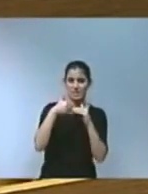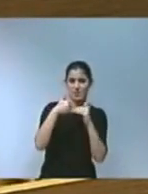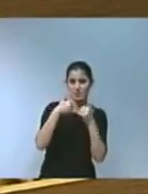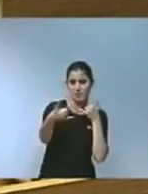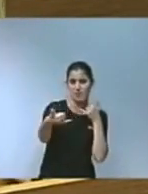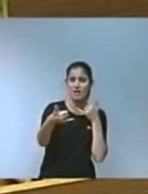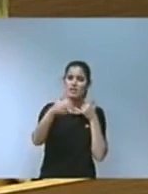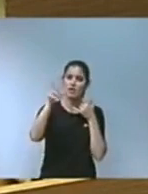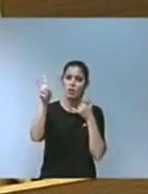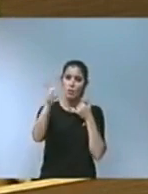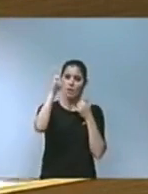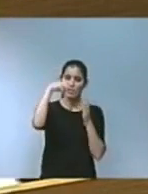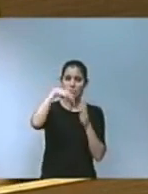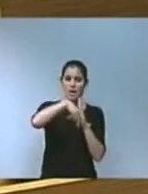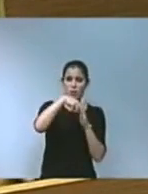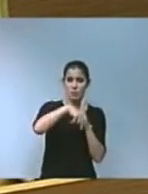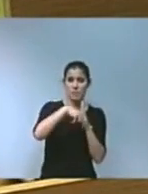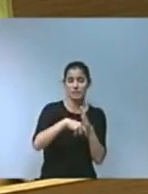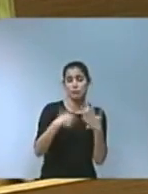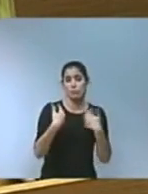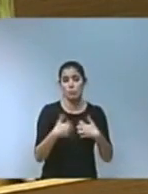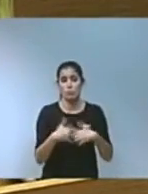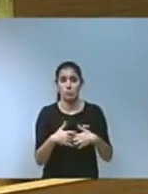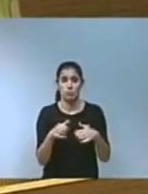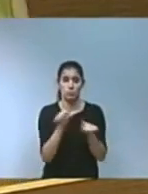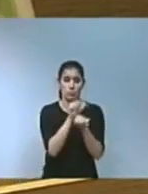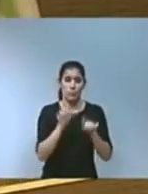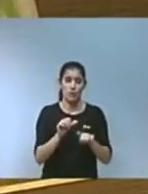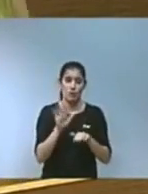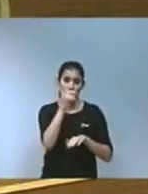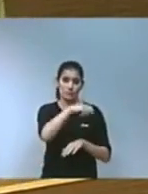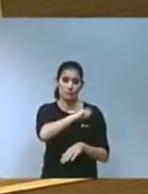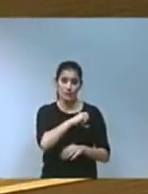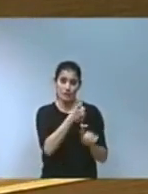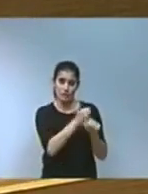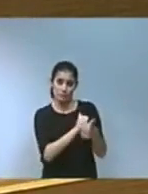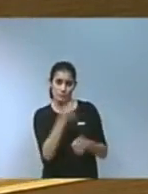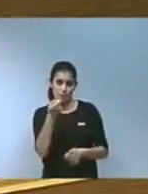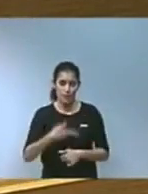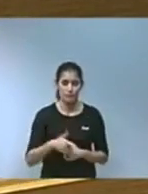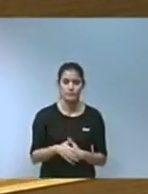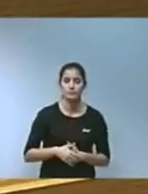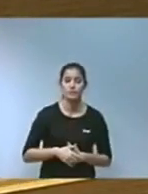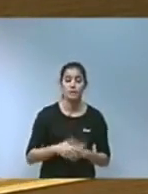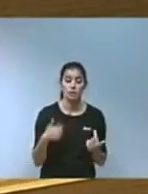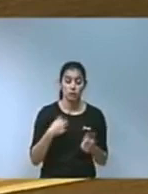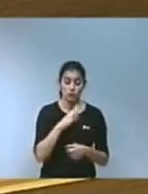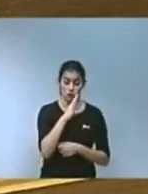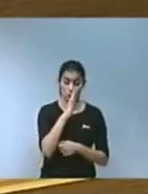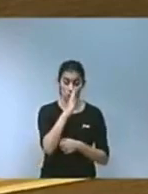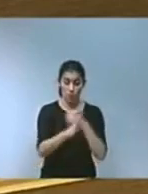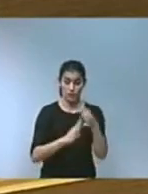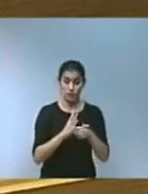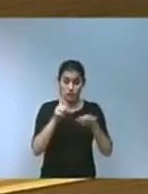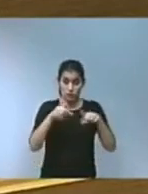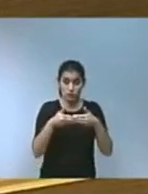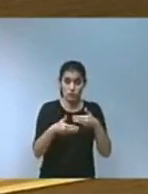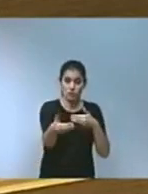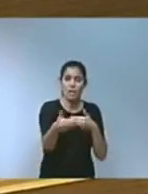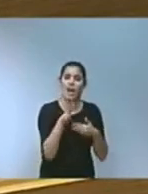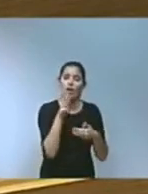normatiu i operacional a tot Espanya. en aquest sentit a la present legislatura es presenta l'oportunitat